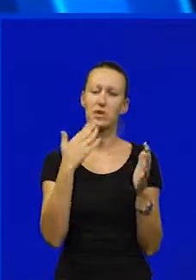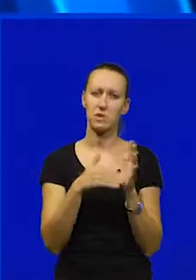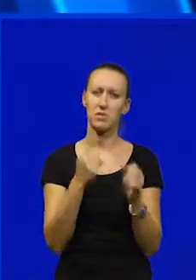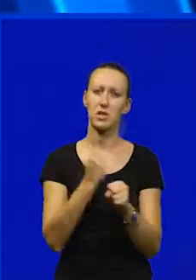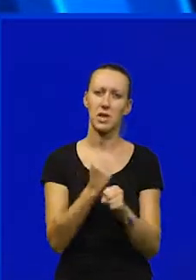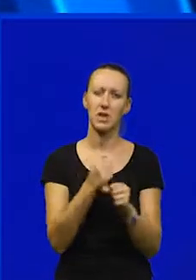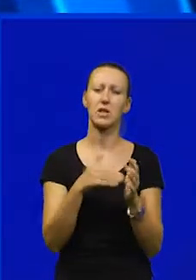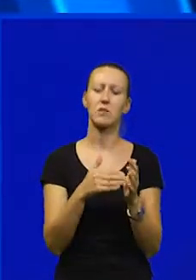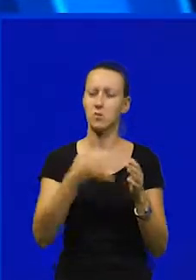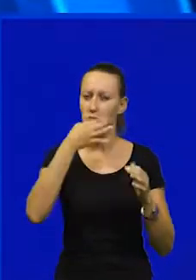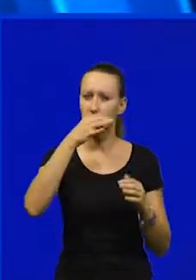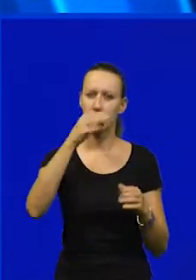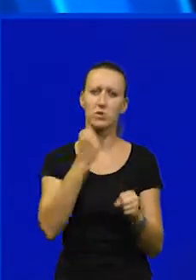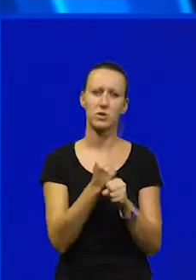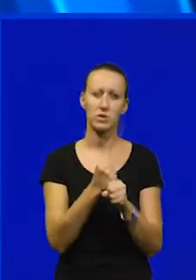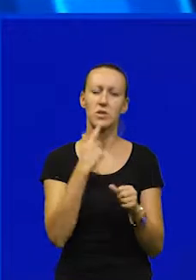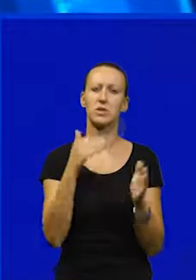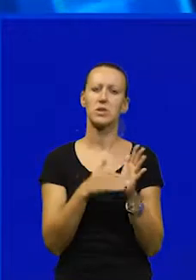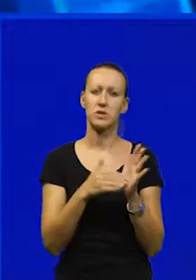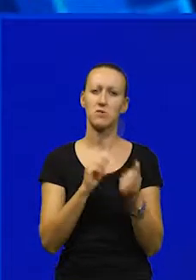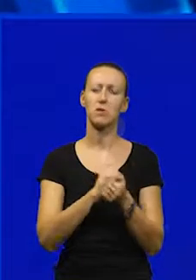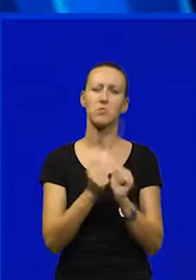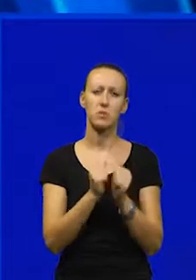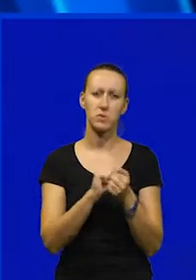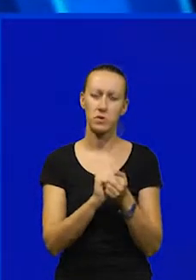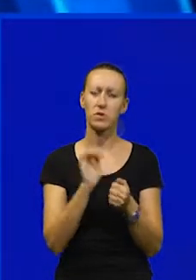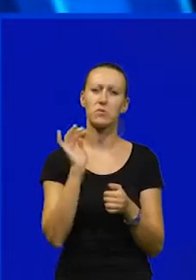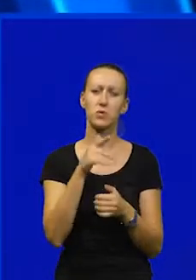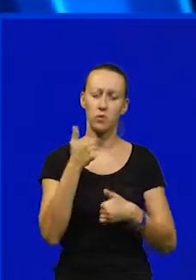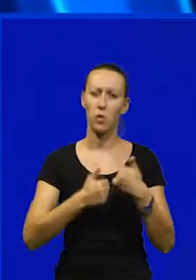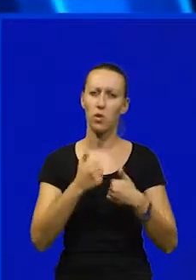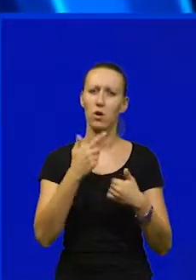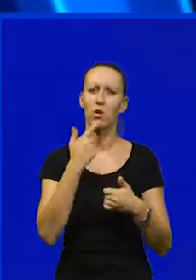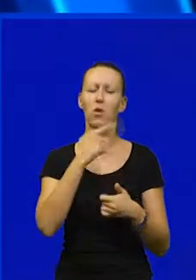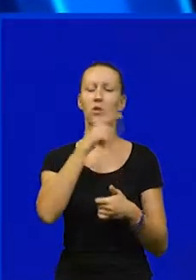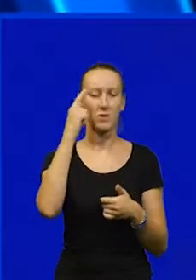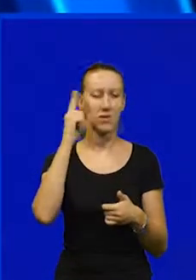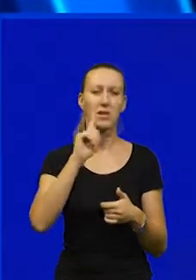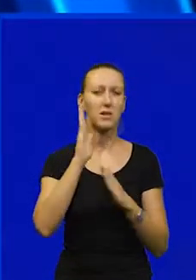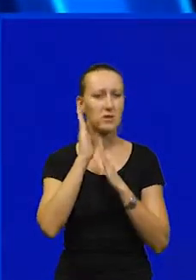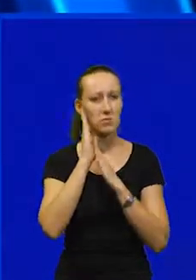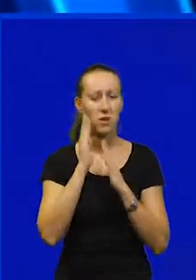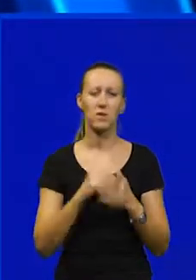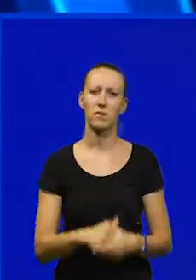raditi, trebamo napredovati i trebamo boriti se protiv konkurencije koja znate da ne spava.